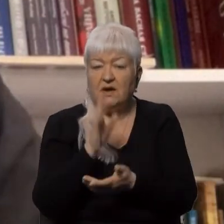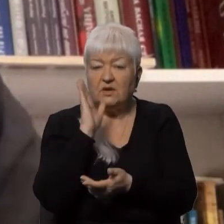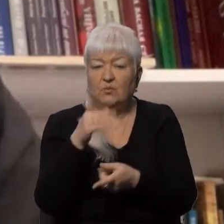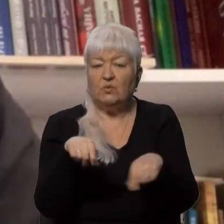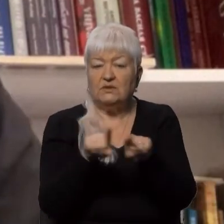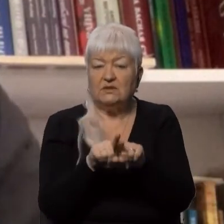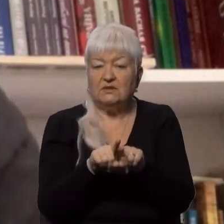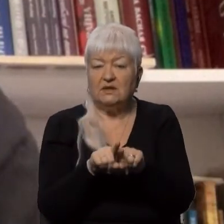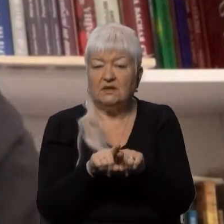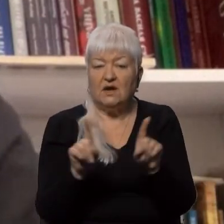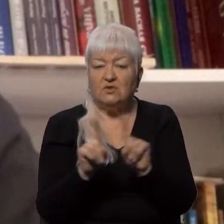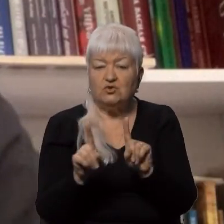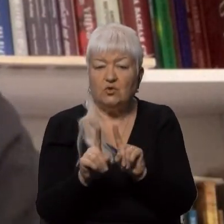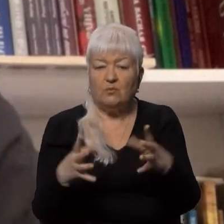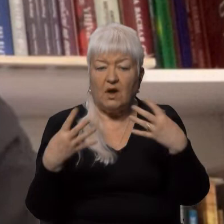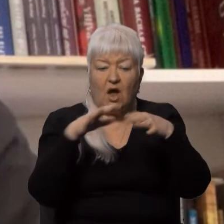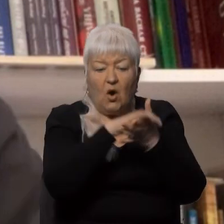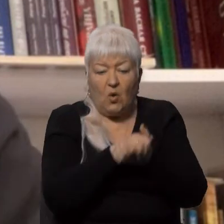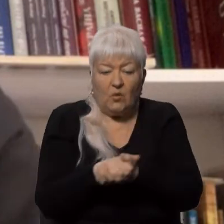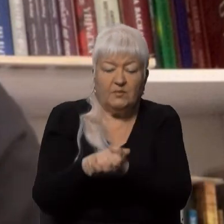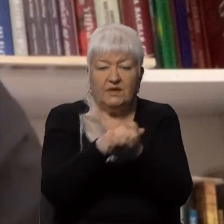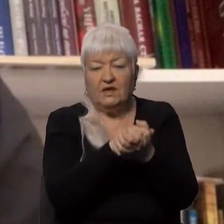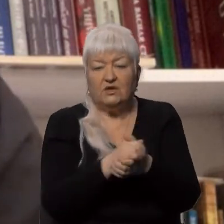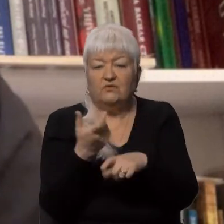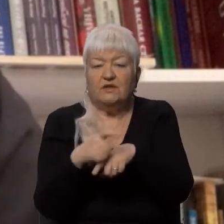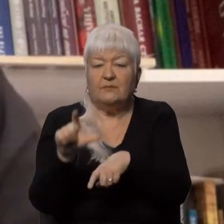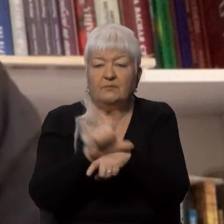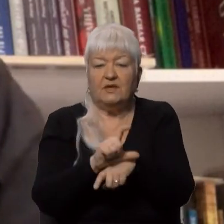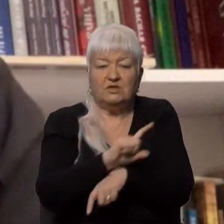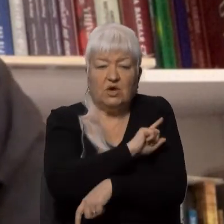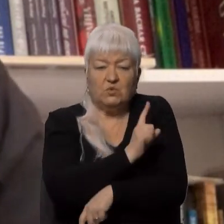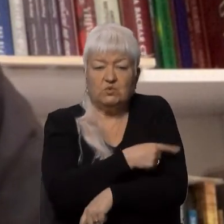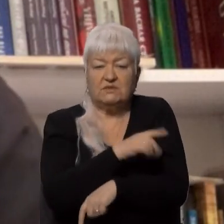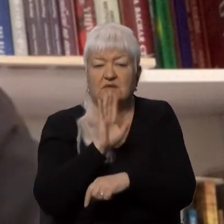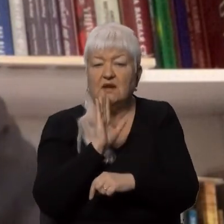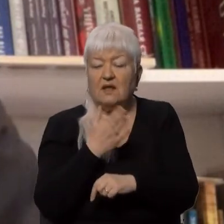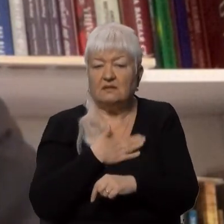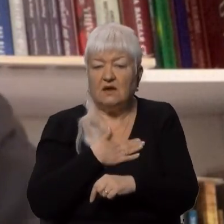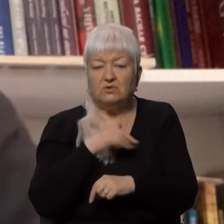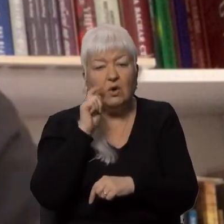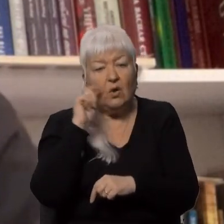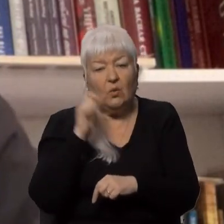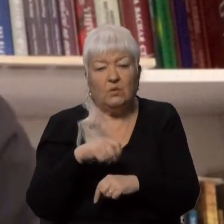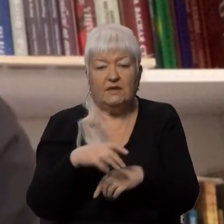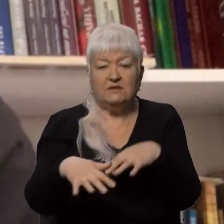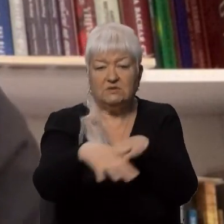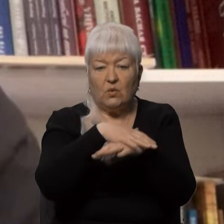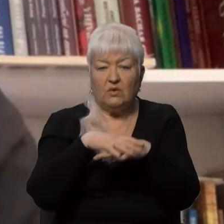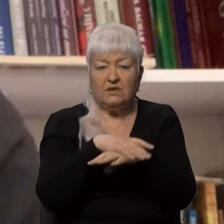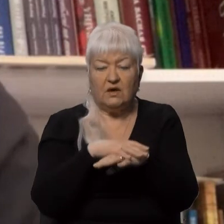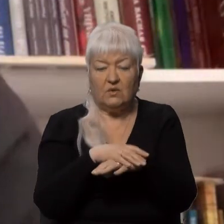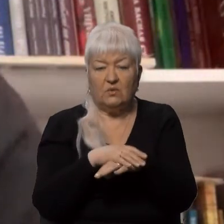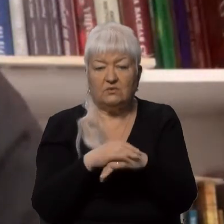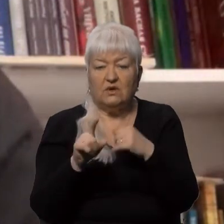сказав, щоб об'єднувала, ще більше об'єднувала зусилля нашого українського народу. Задля